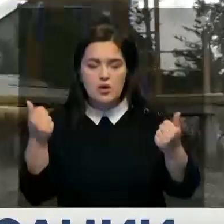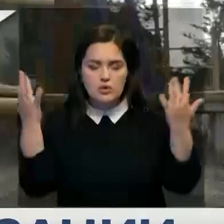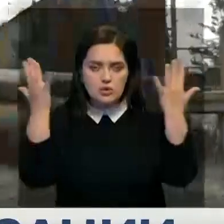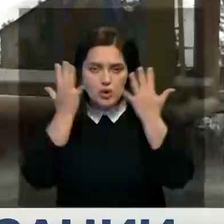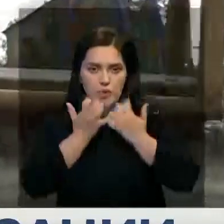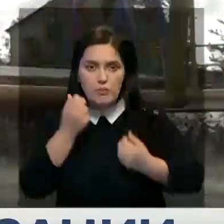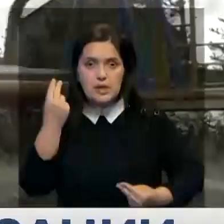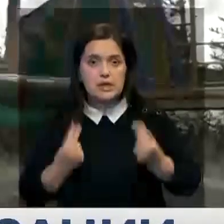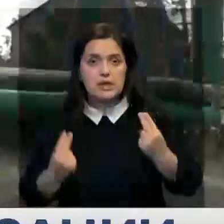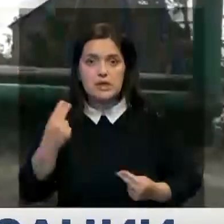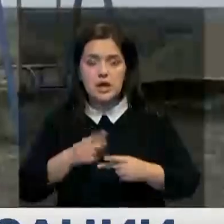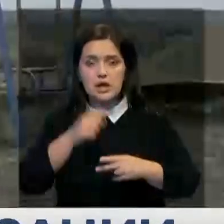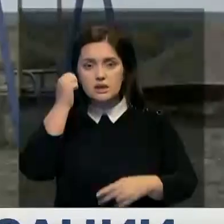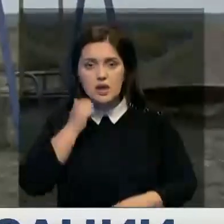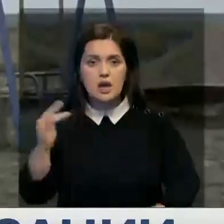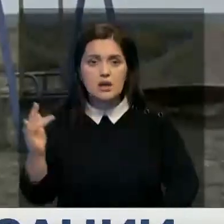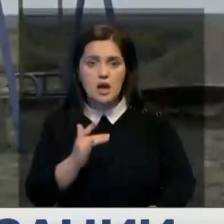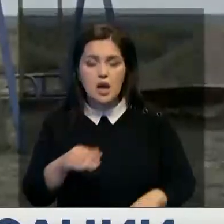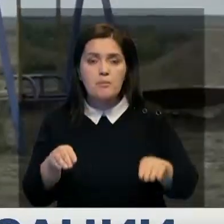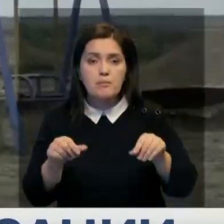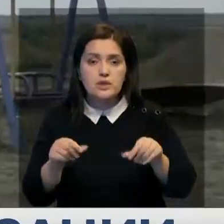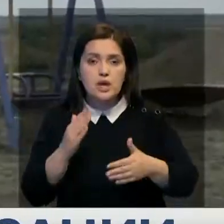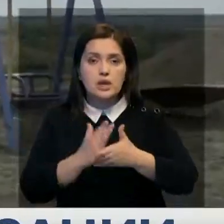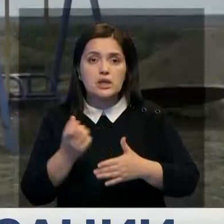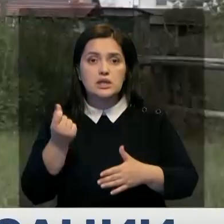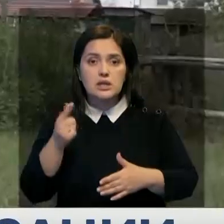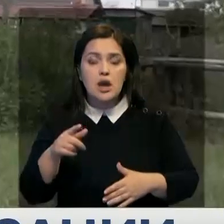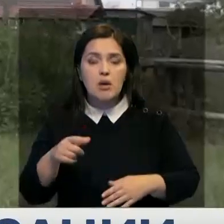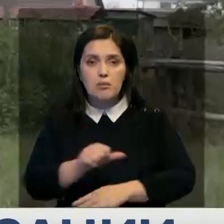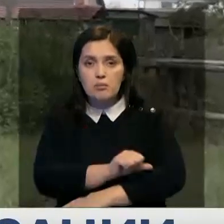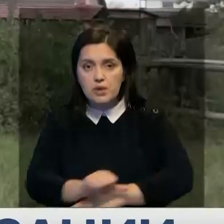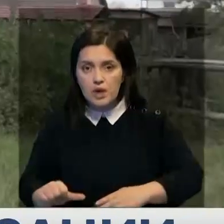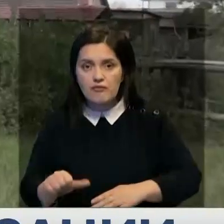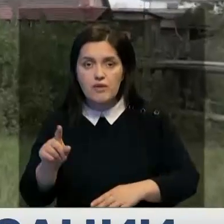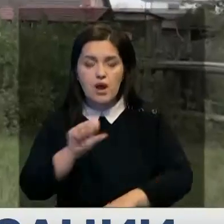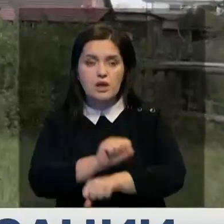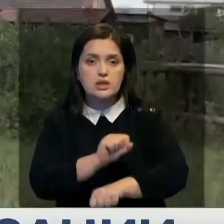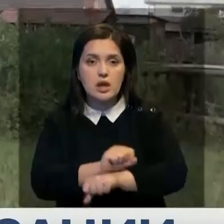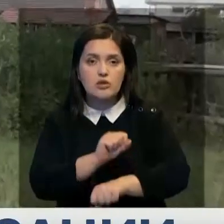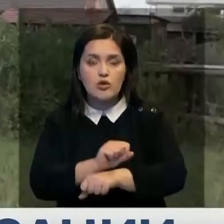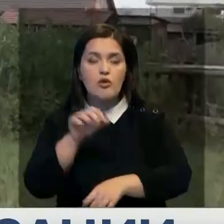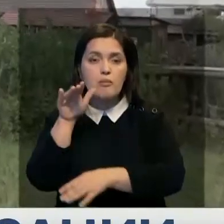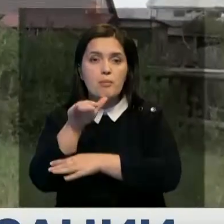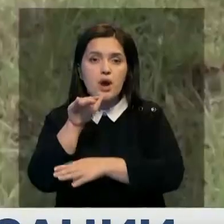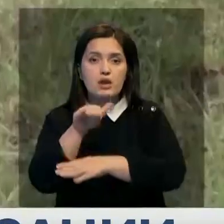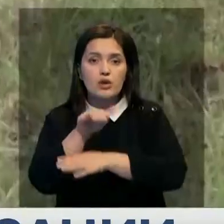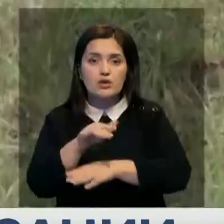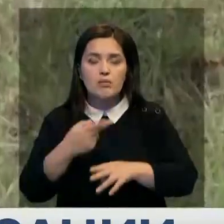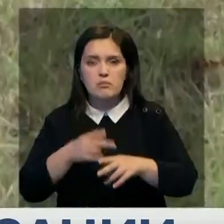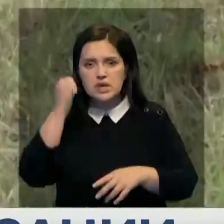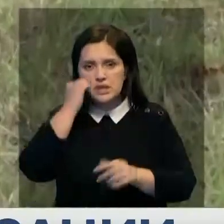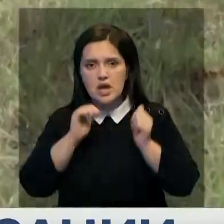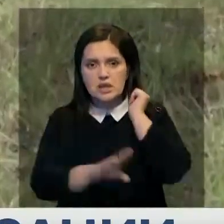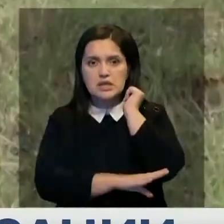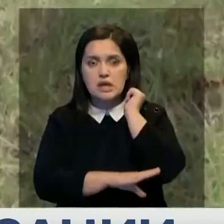площадка – это старые качели и песочница всего в нескольких метрах от обрыва. А это остановочный павильон. Вместо современной остановки – старая